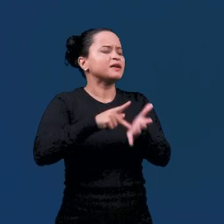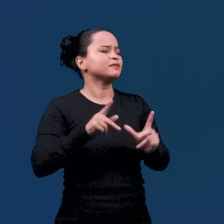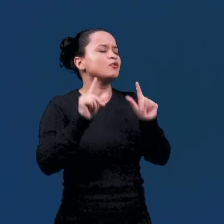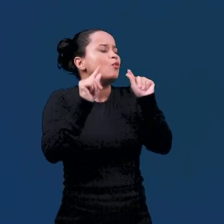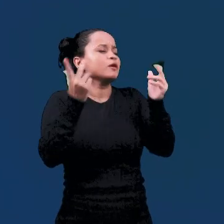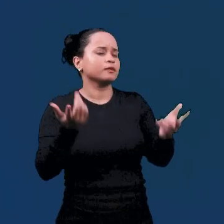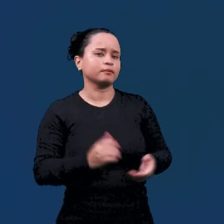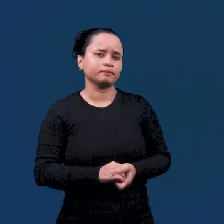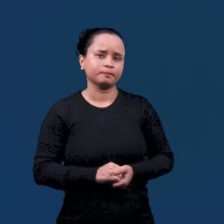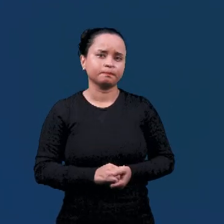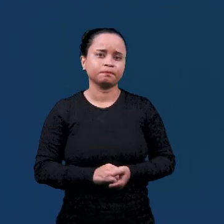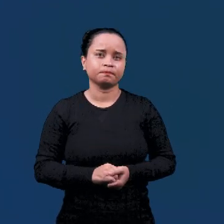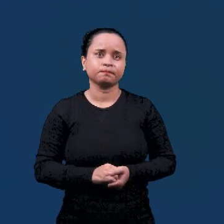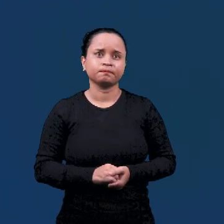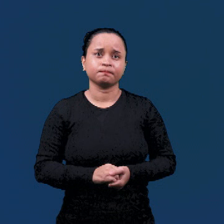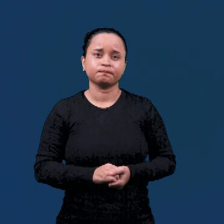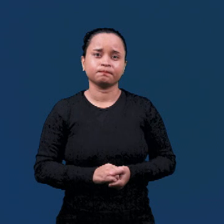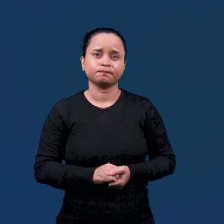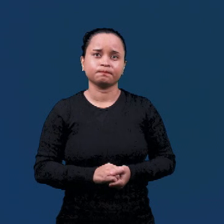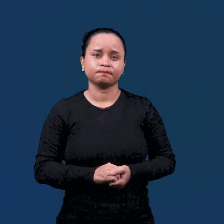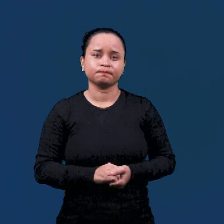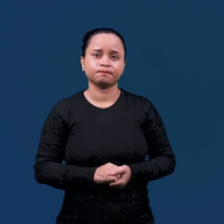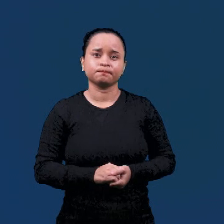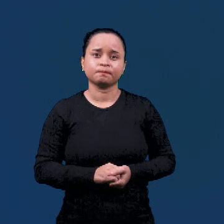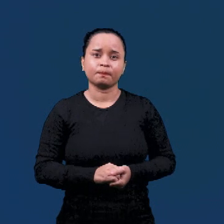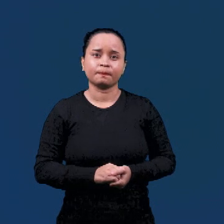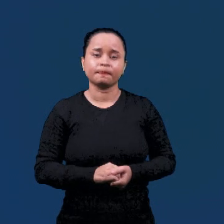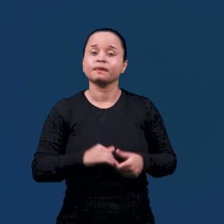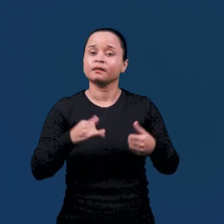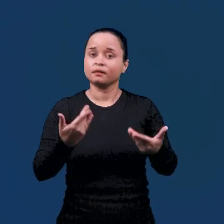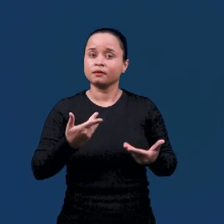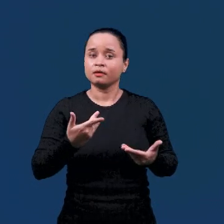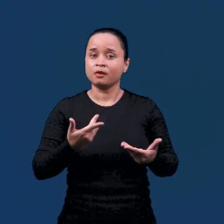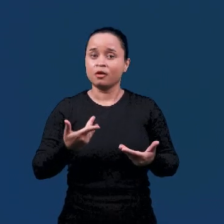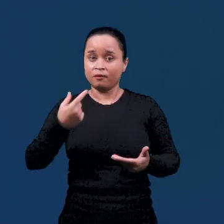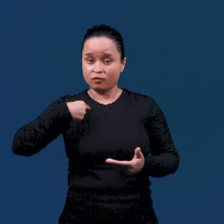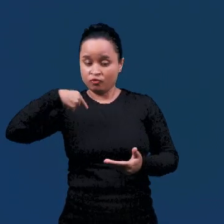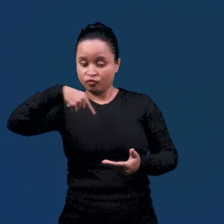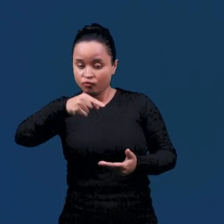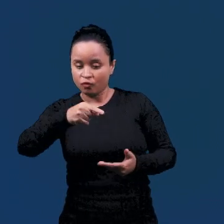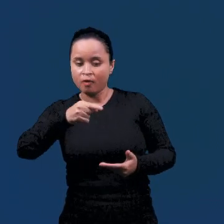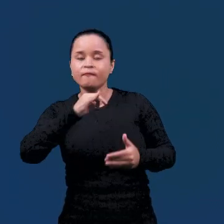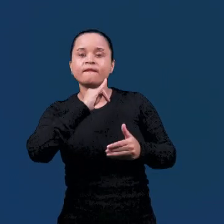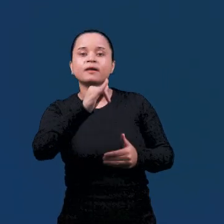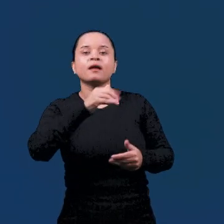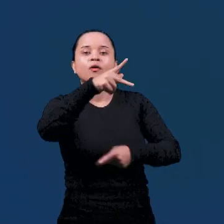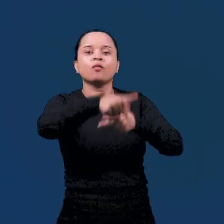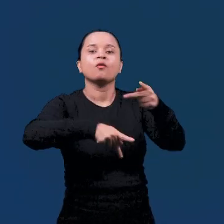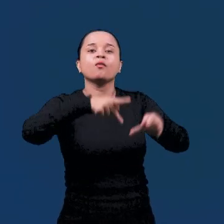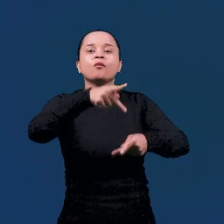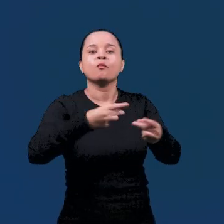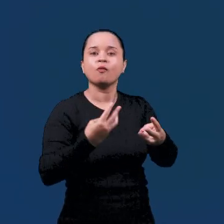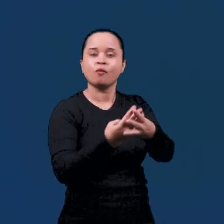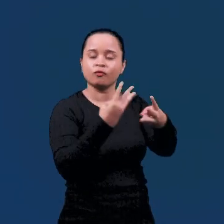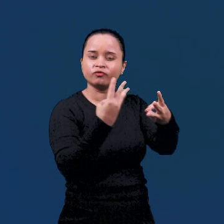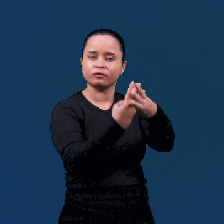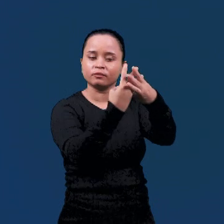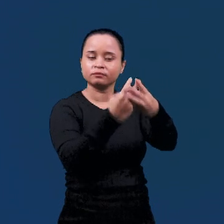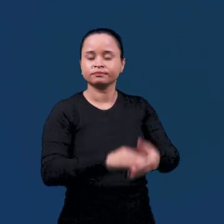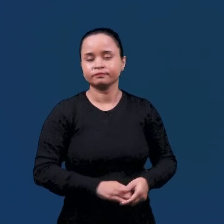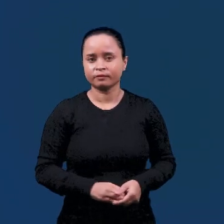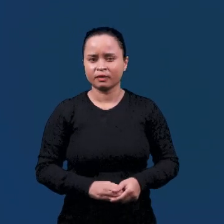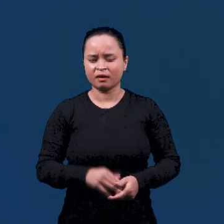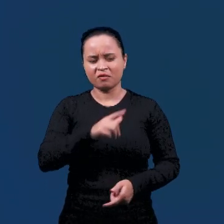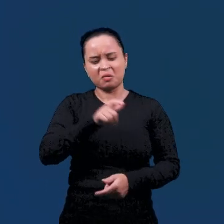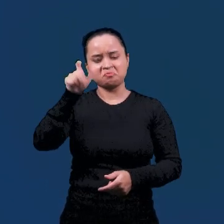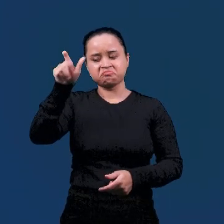это, опять вышел к иудеям и сказал им, я никакой вины